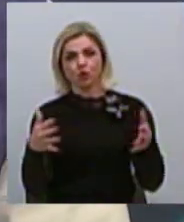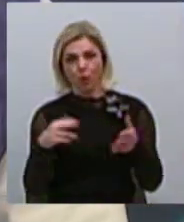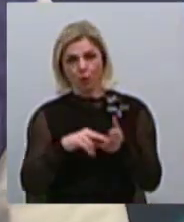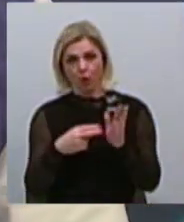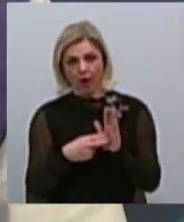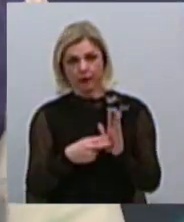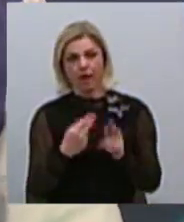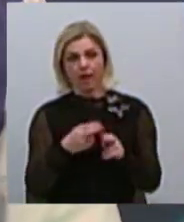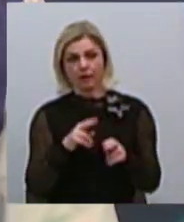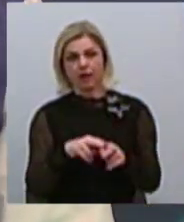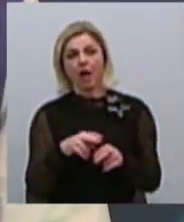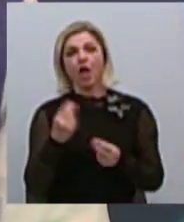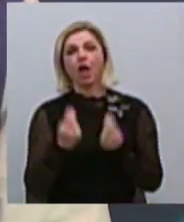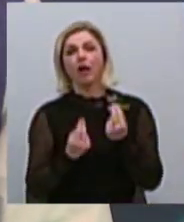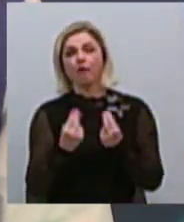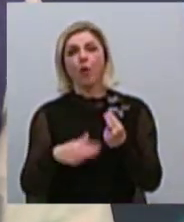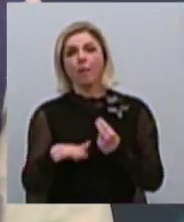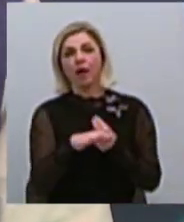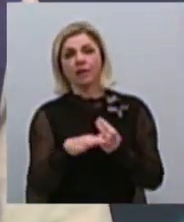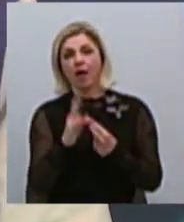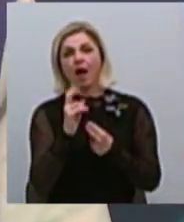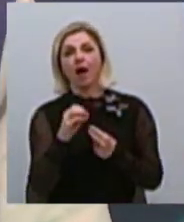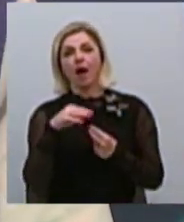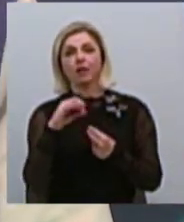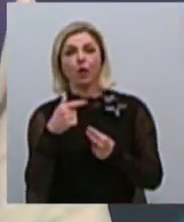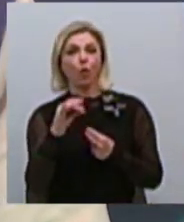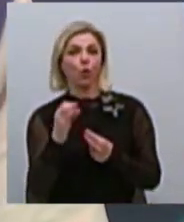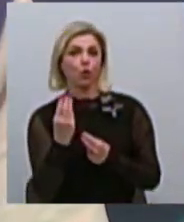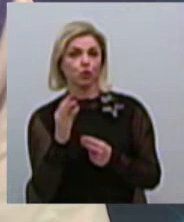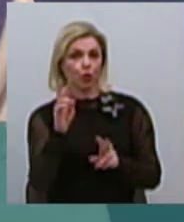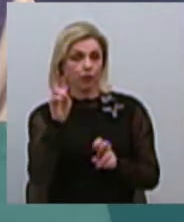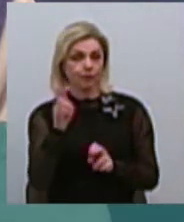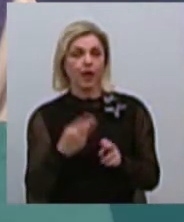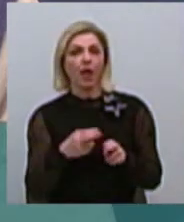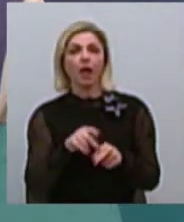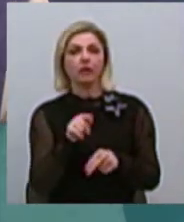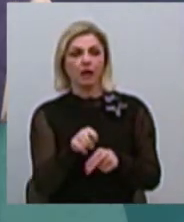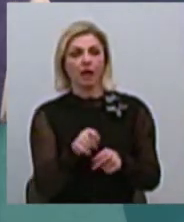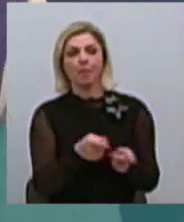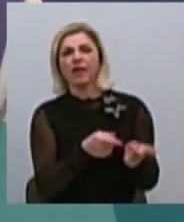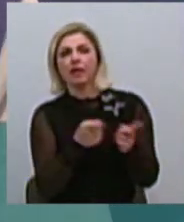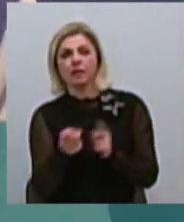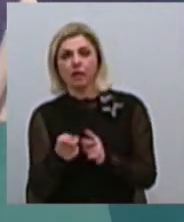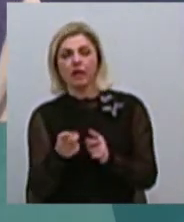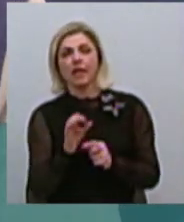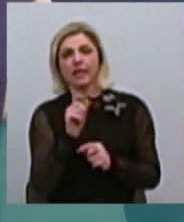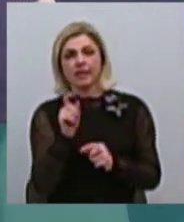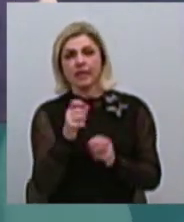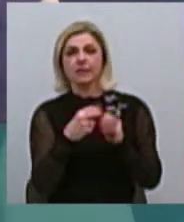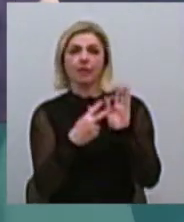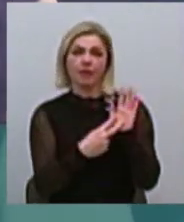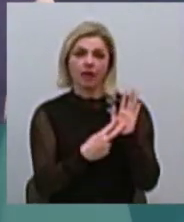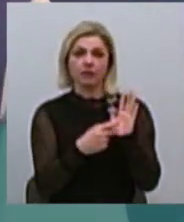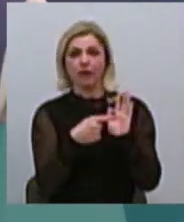«Горошка». І основні проблеми, по большому счету, вони перетекаючі із годів 17-18,